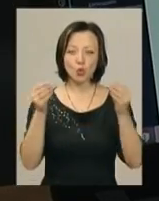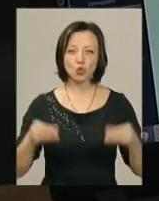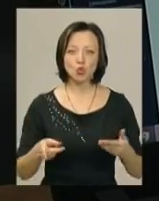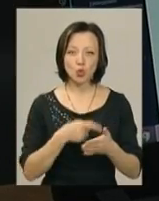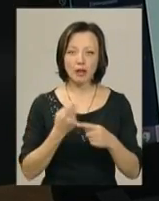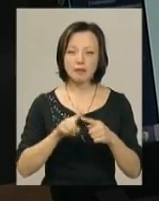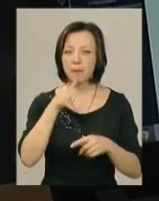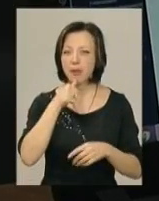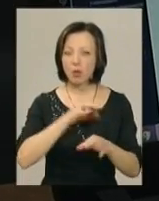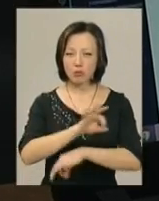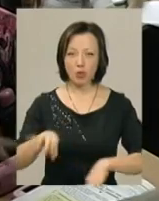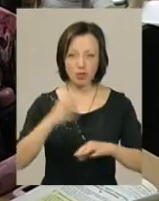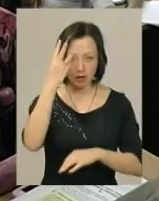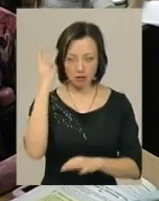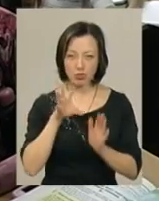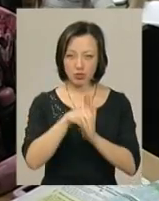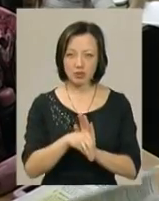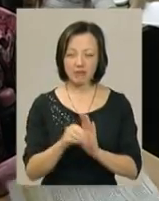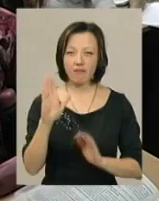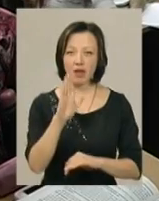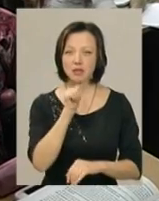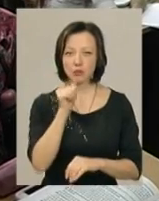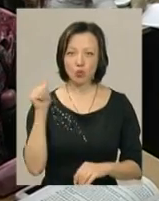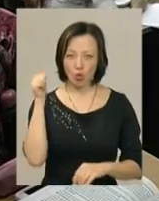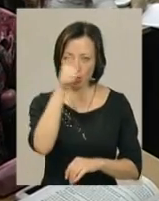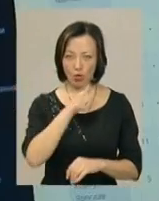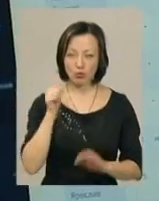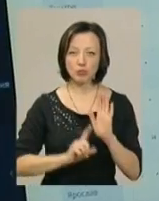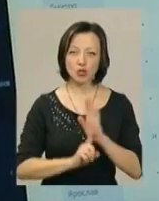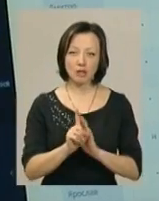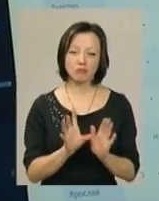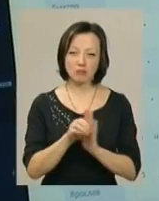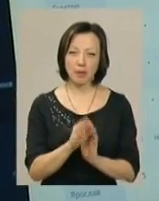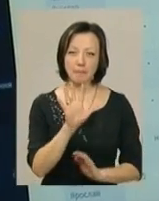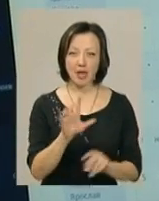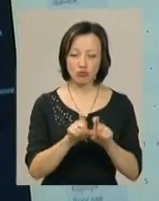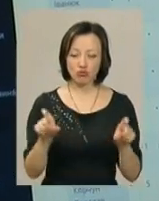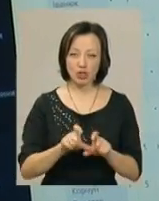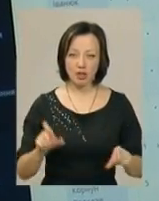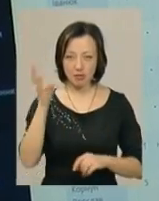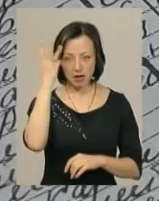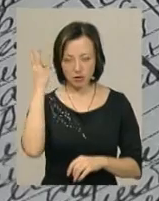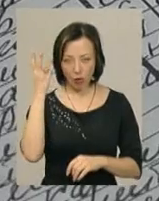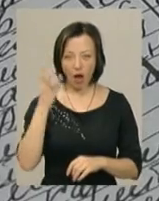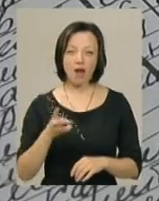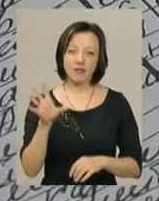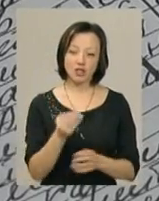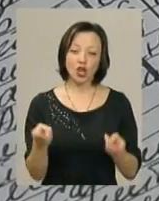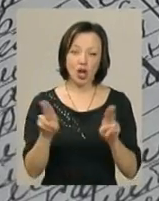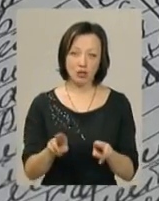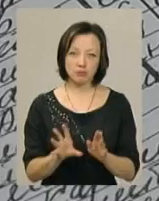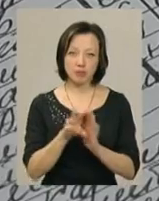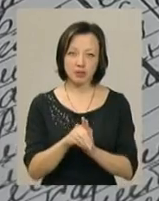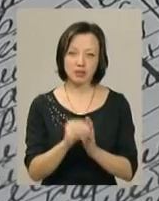– це пілотний проєкт. У Хмельницькому його впровадили з вересня минулого року. Спочатку долучилися п'ять шкіл обласного центру. Всі решта